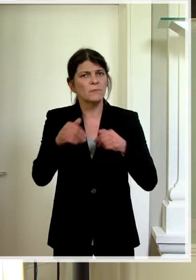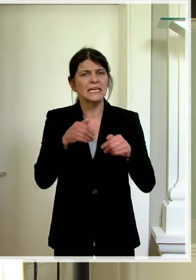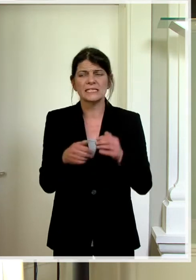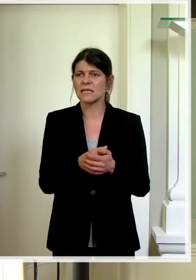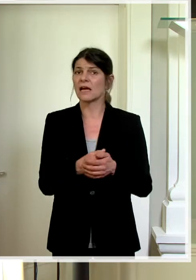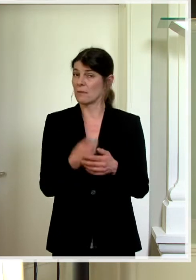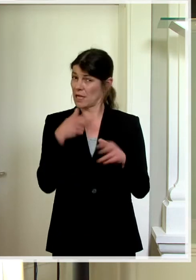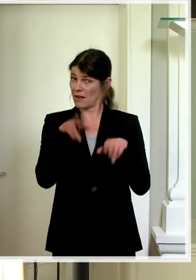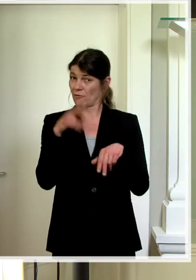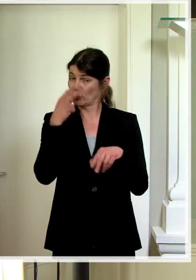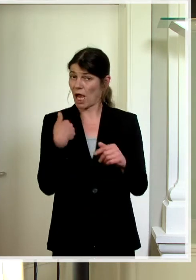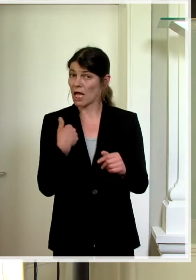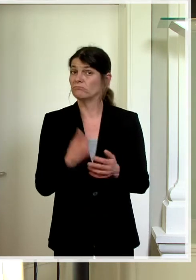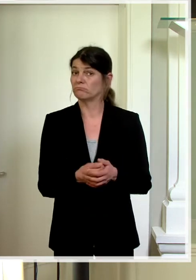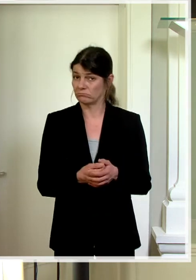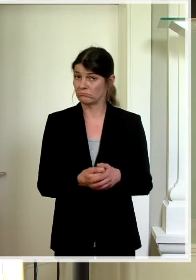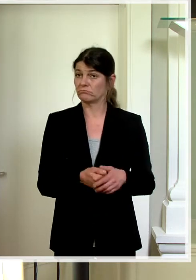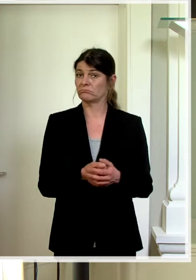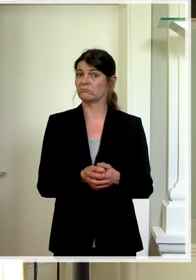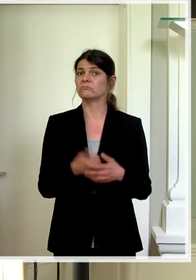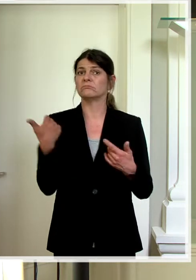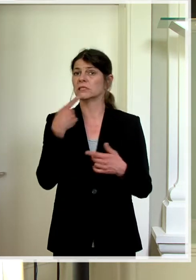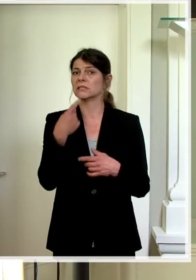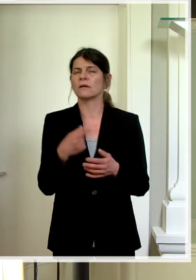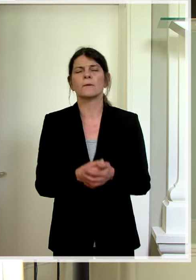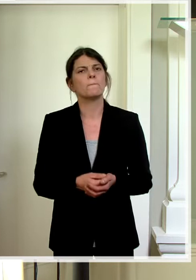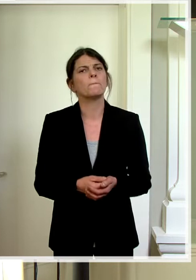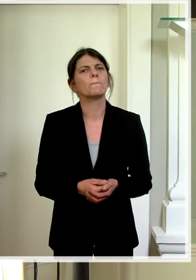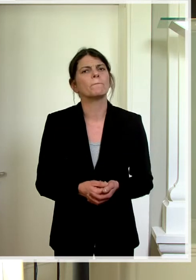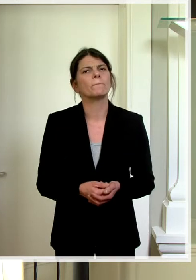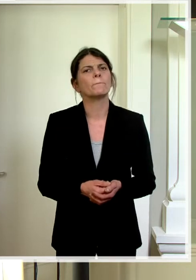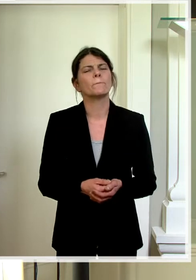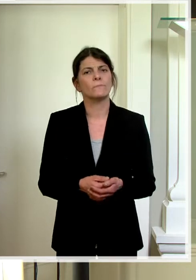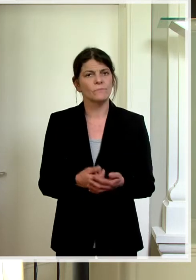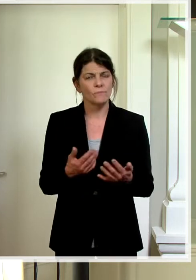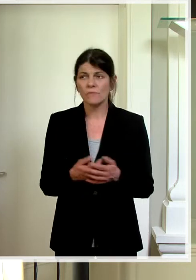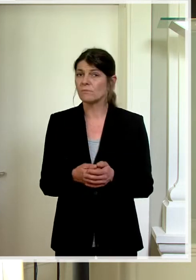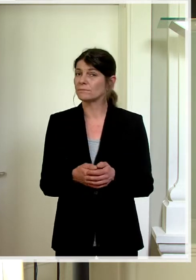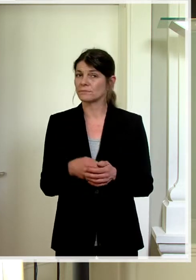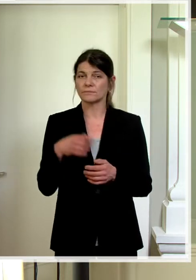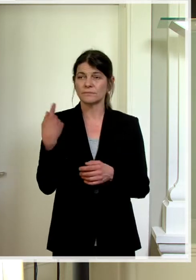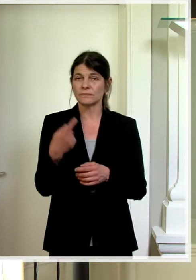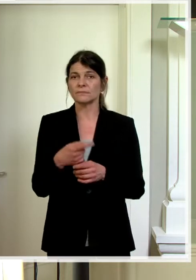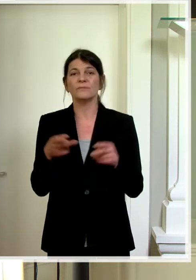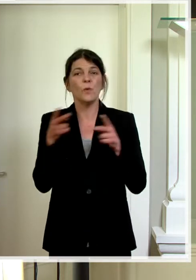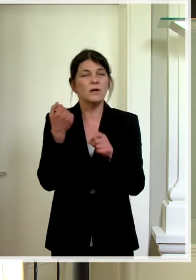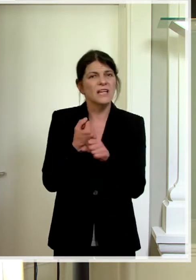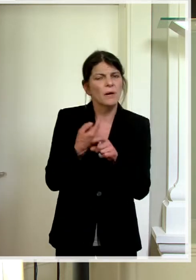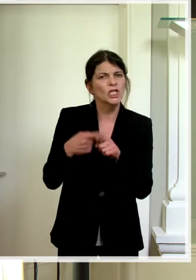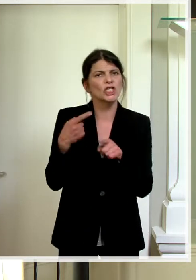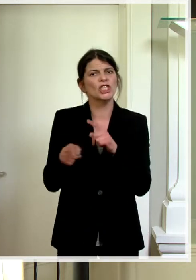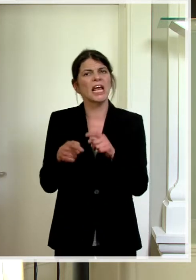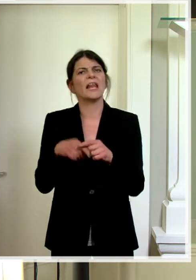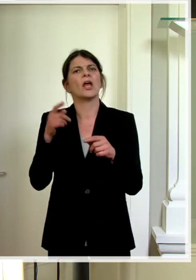Habe ich das richtig verstanden? Sie haben gesagt, dass die Erwerbsausfälle und Kurzarbeitsentschädlungen